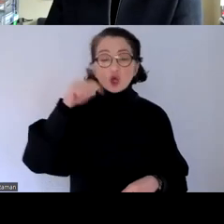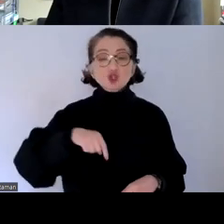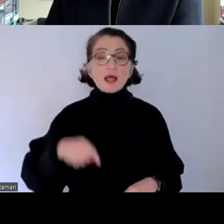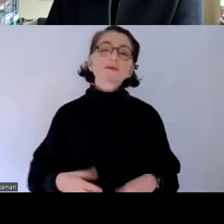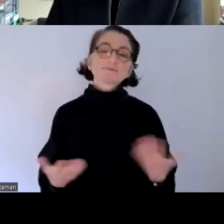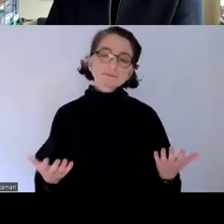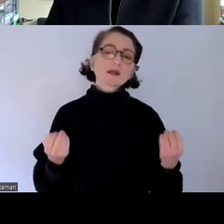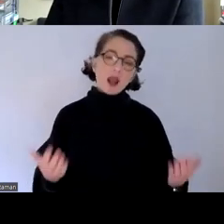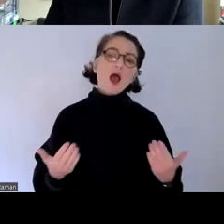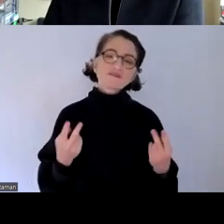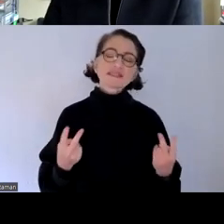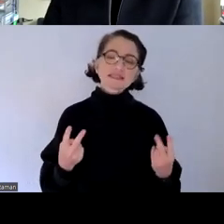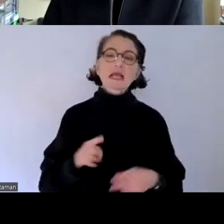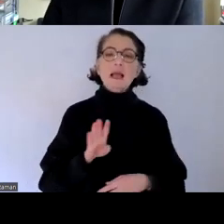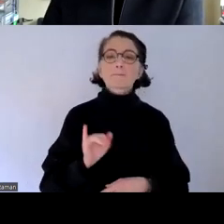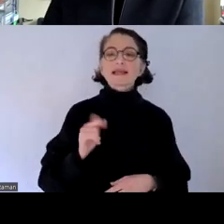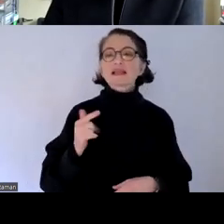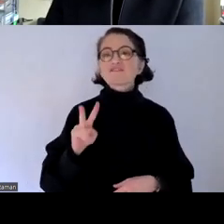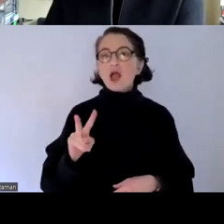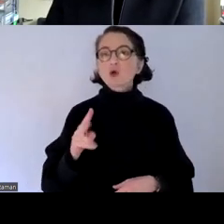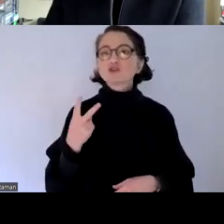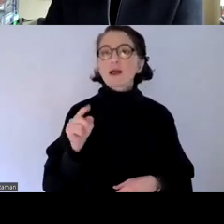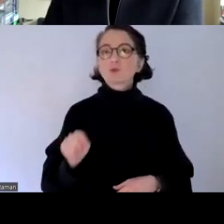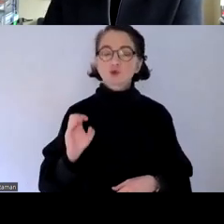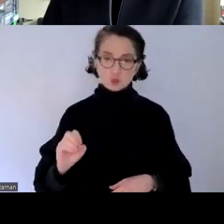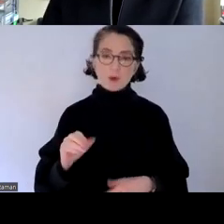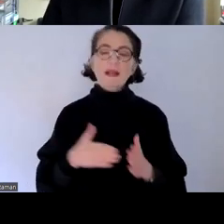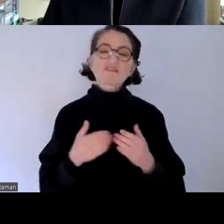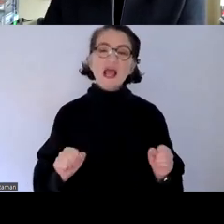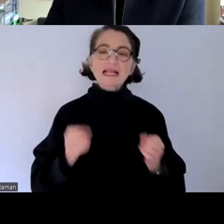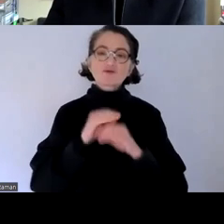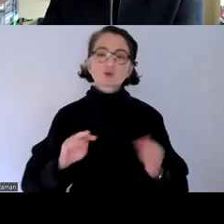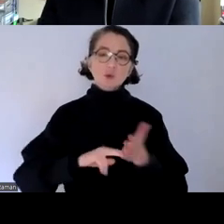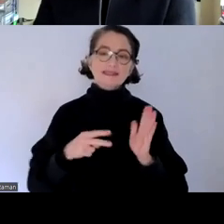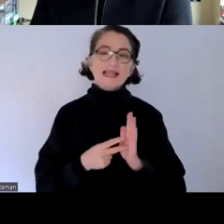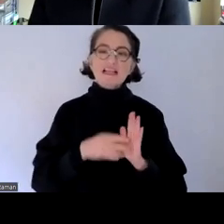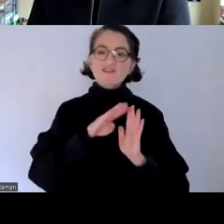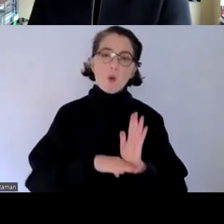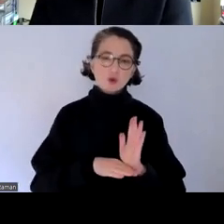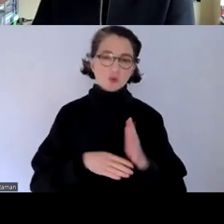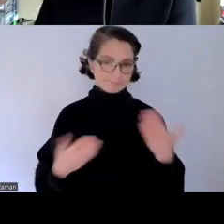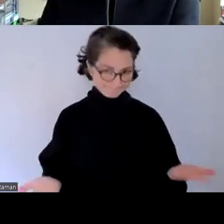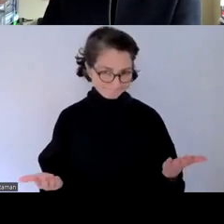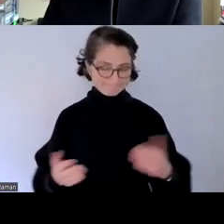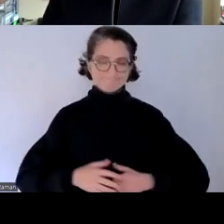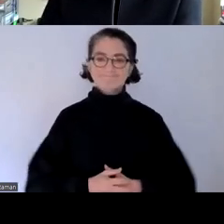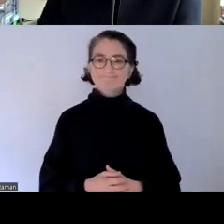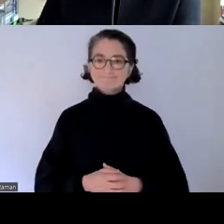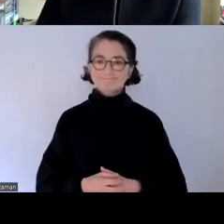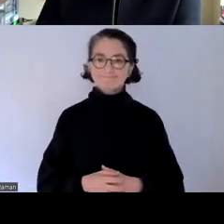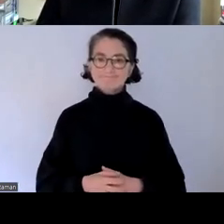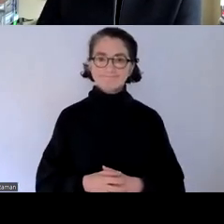2.0 der barrierefreien informationstechnik technik verordnung die im